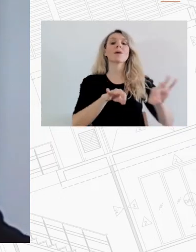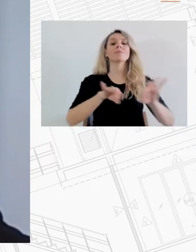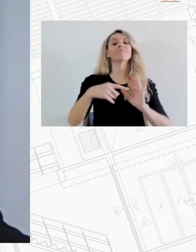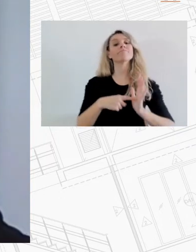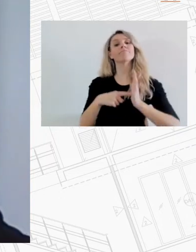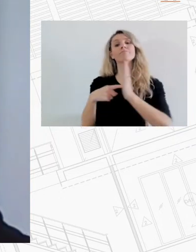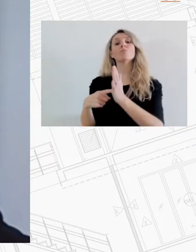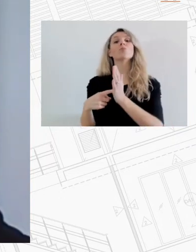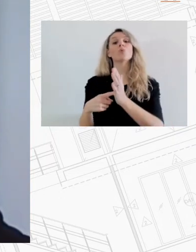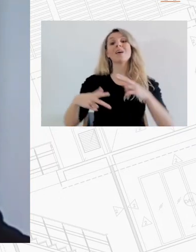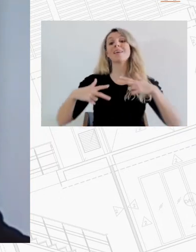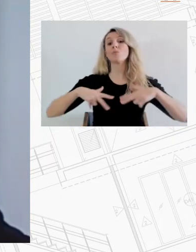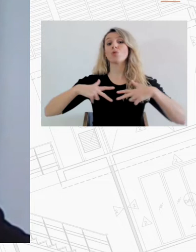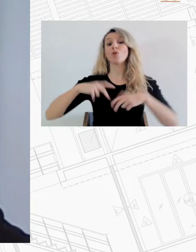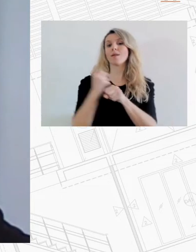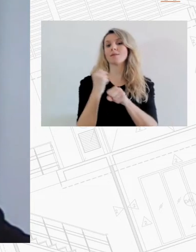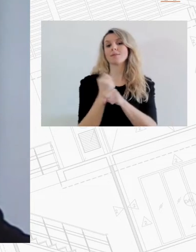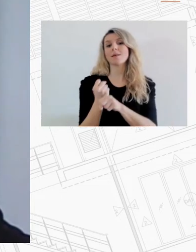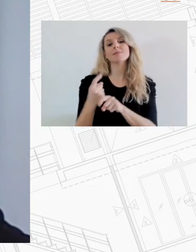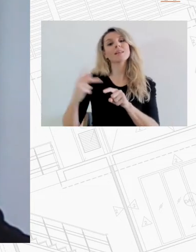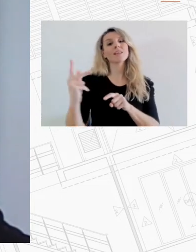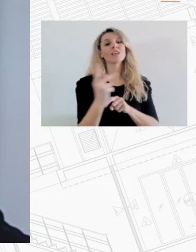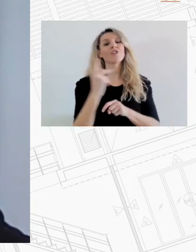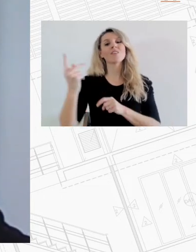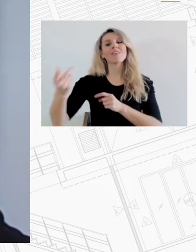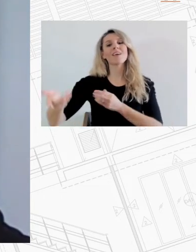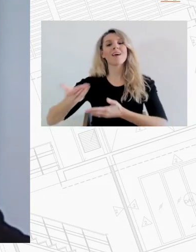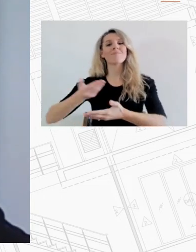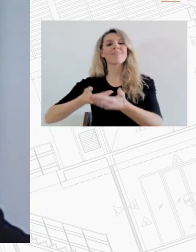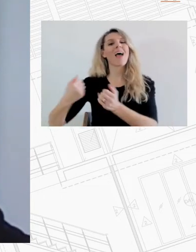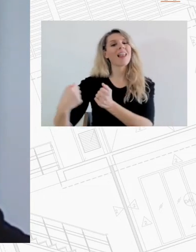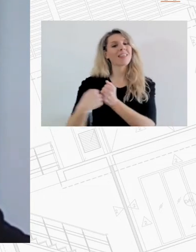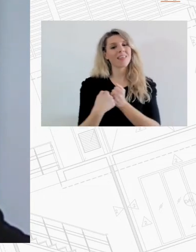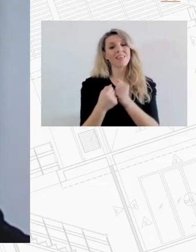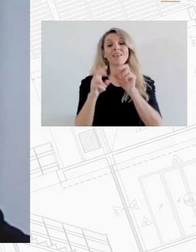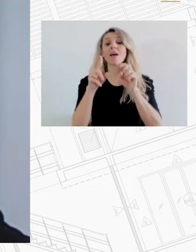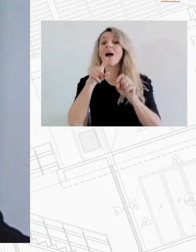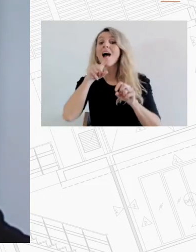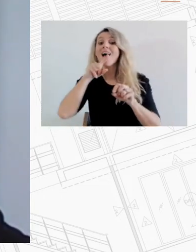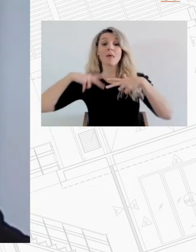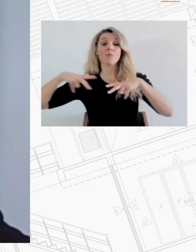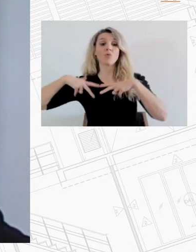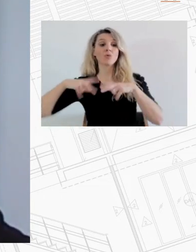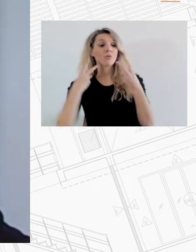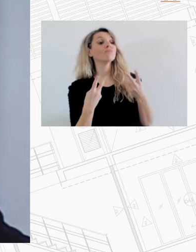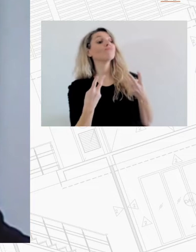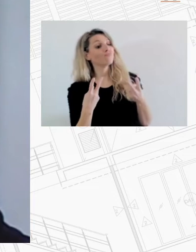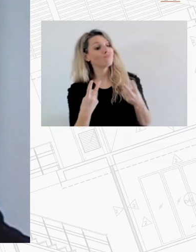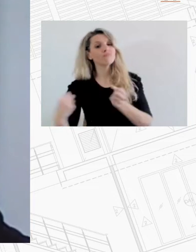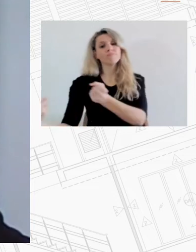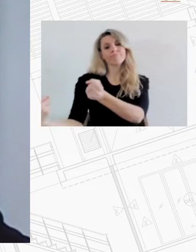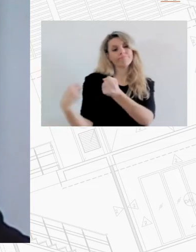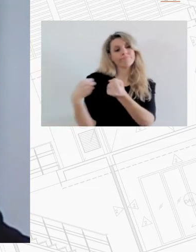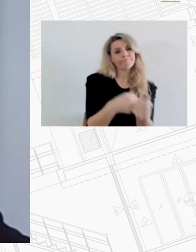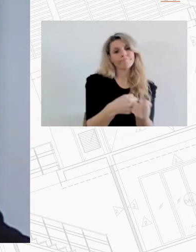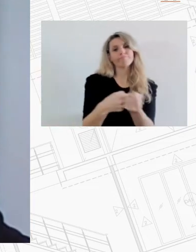Εργασίας και Κοινωνικής Αλληλεγγύης το οποίο το αγκάλιασε με ενθουσιασμό και έτσι δημιουργήθηκε μια πιλωτική, ας το πούμε,